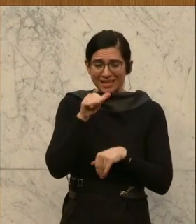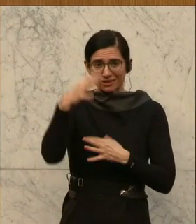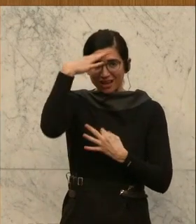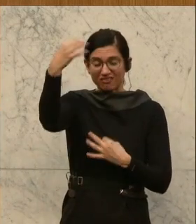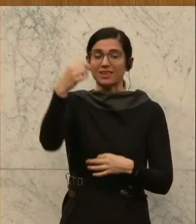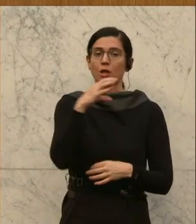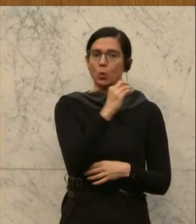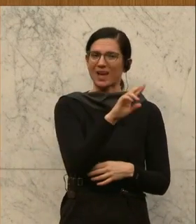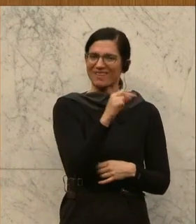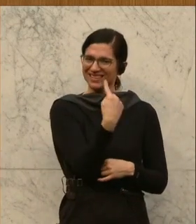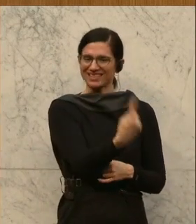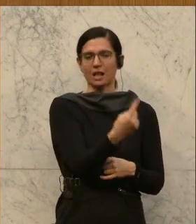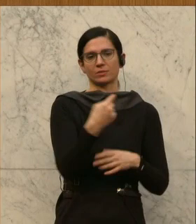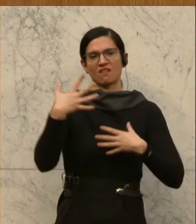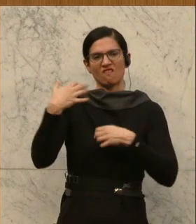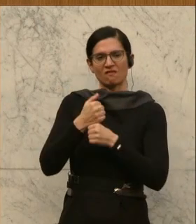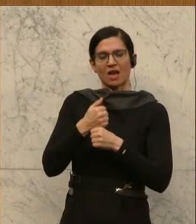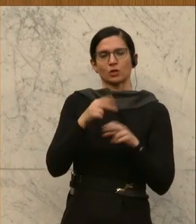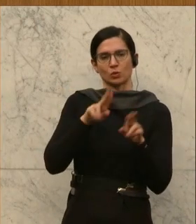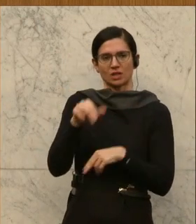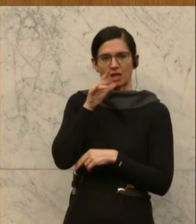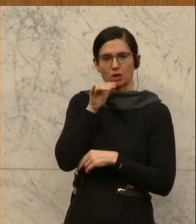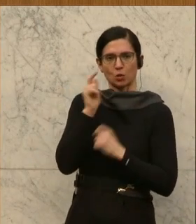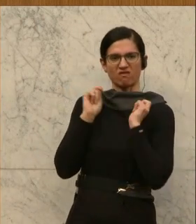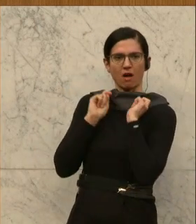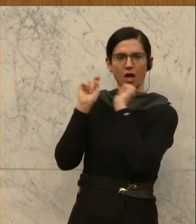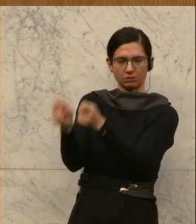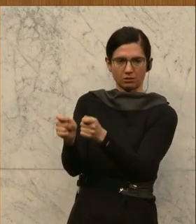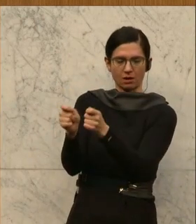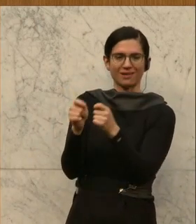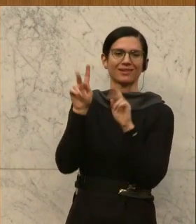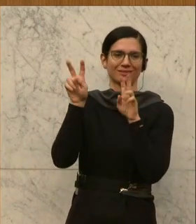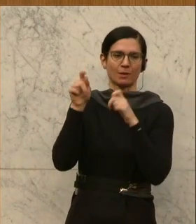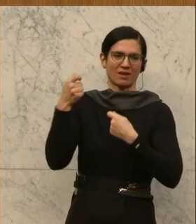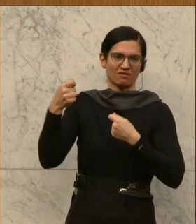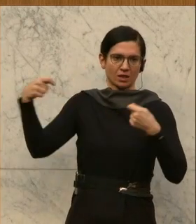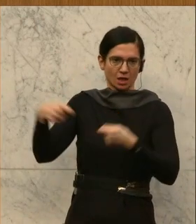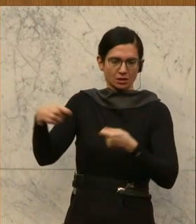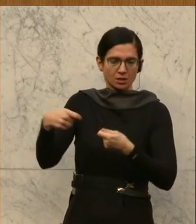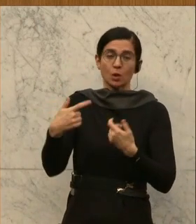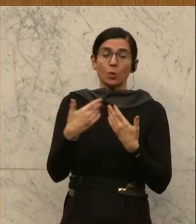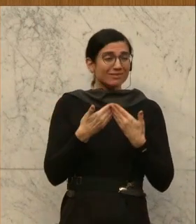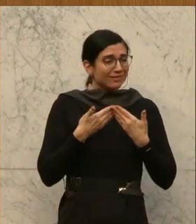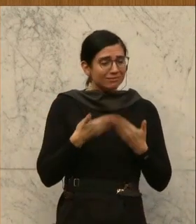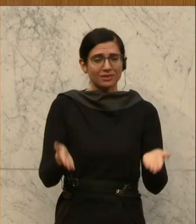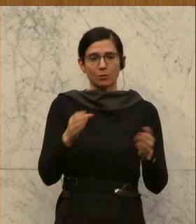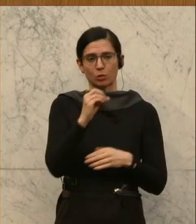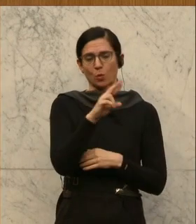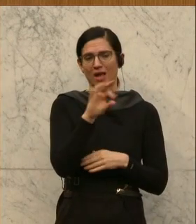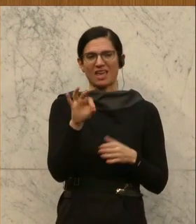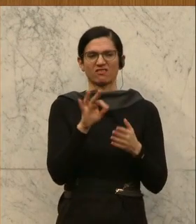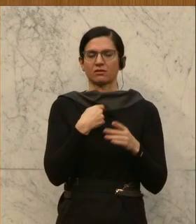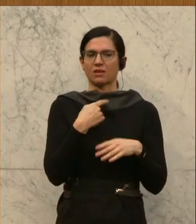selbst hat beim Verfassungsgerichtshof einen Antrag eingebracht zum Thema Finanzierung. Und niemand hat dem ORF